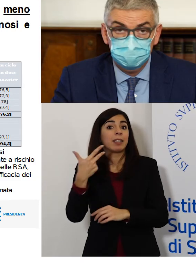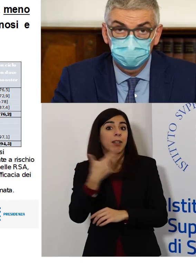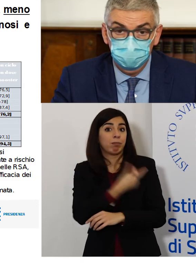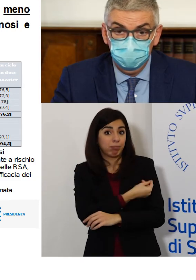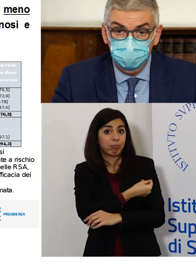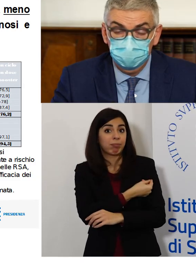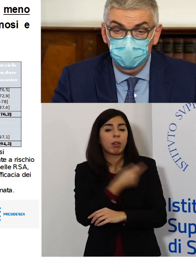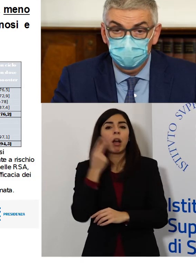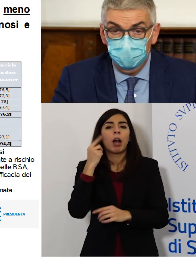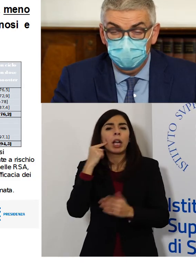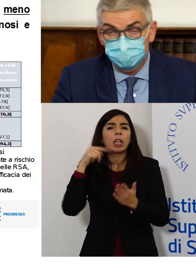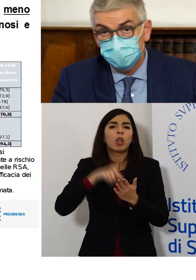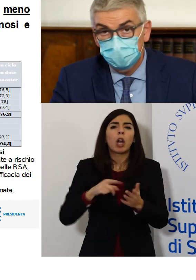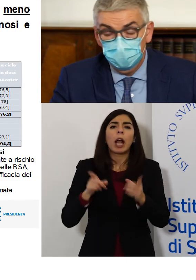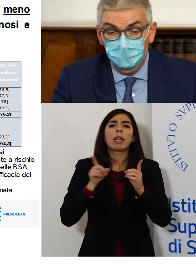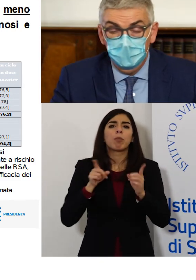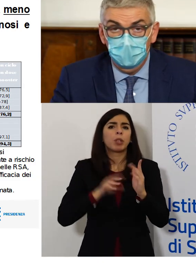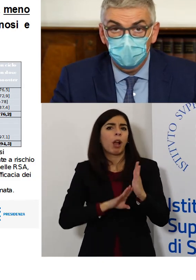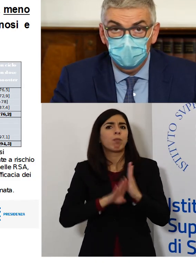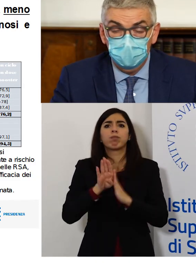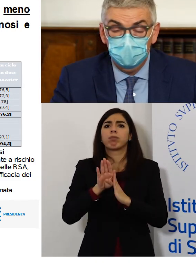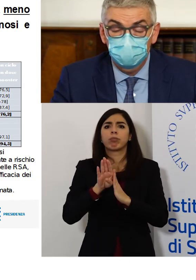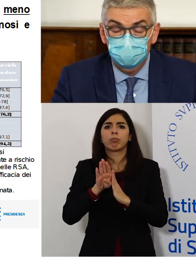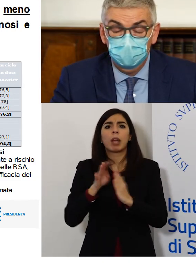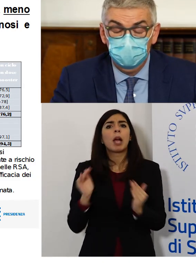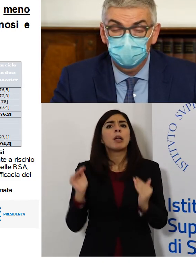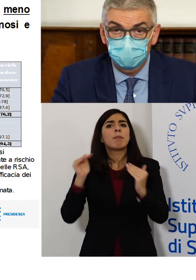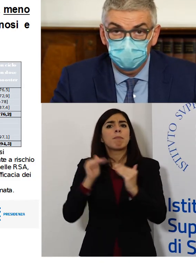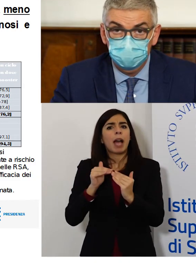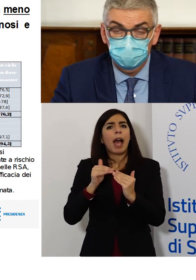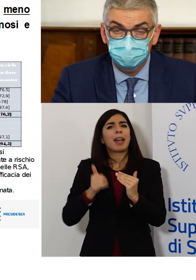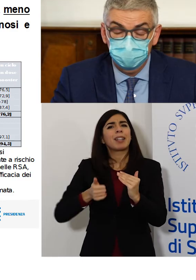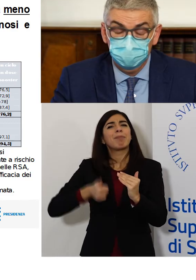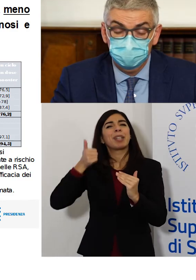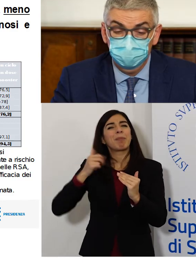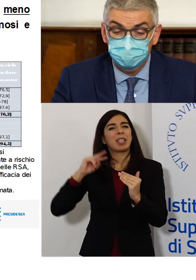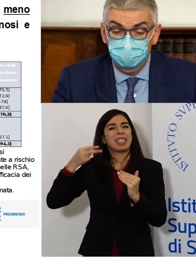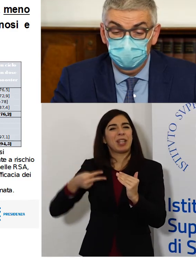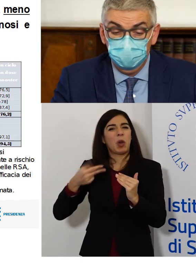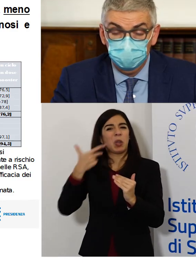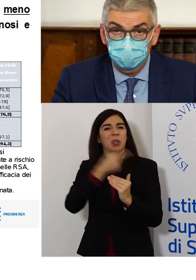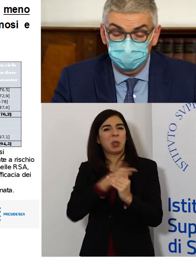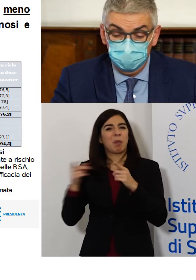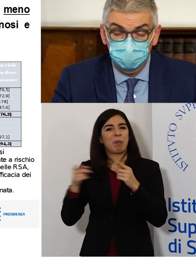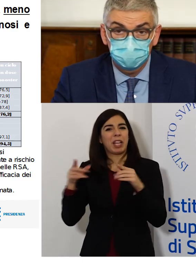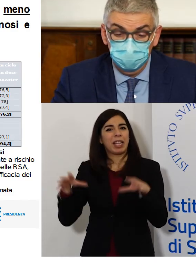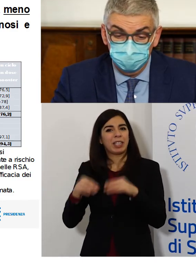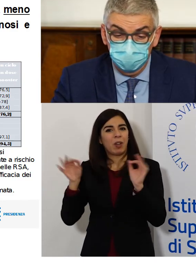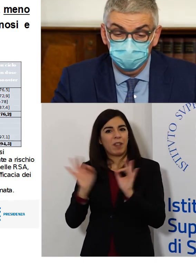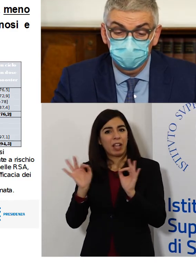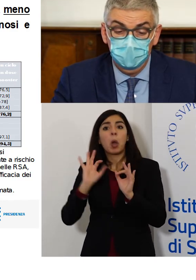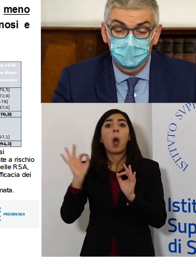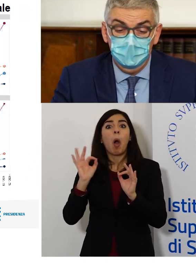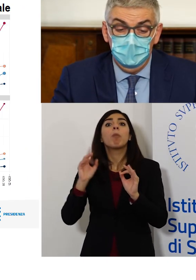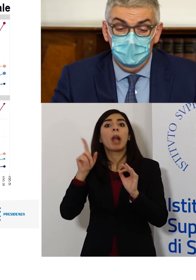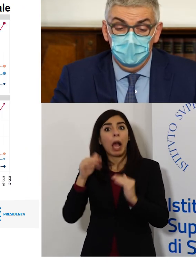si innalza immediatamente a livelli simili a quelli del completamento del primo ciclo vaccinale, in alcuni casi anche addirittura